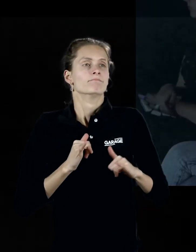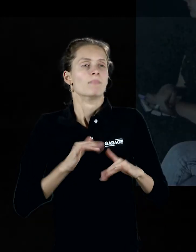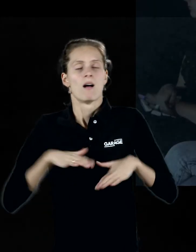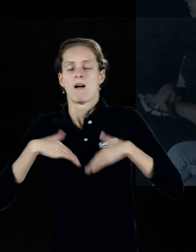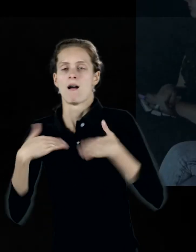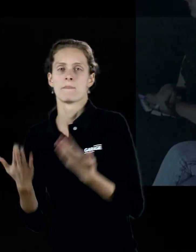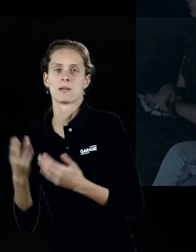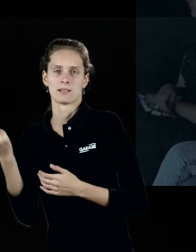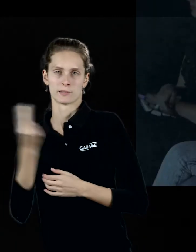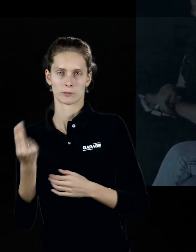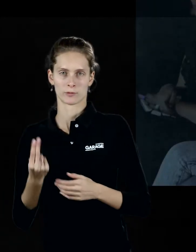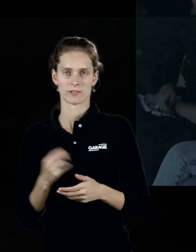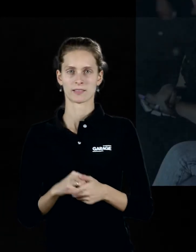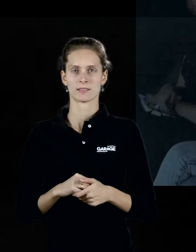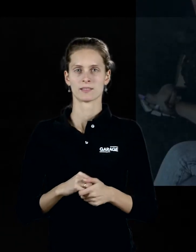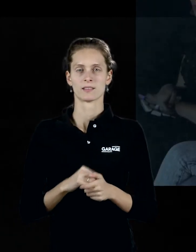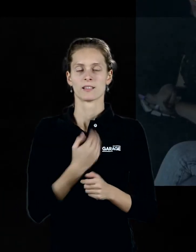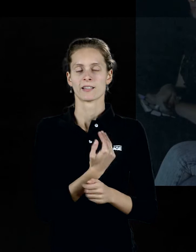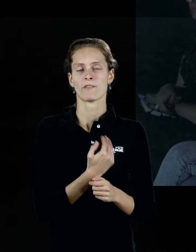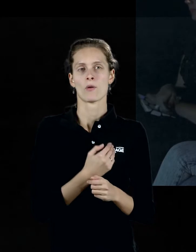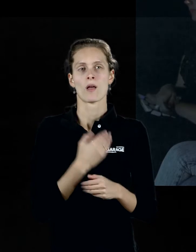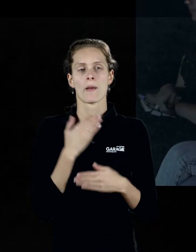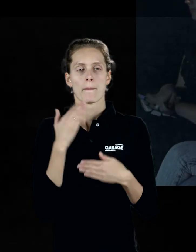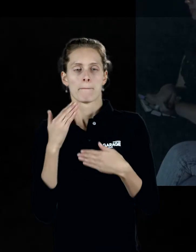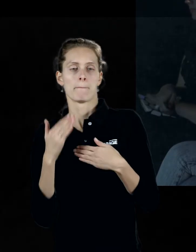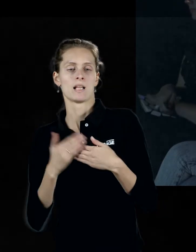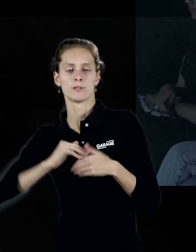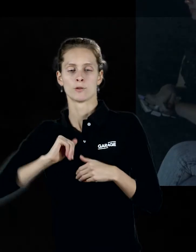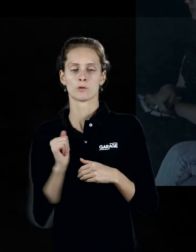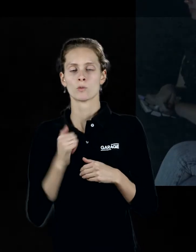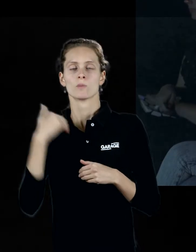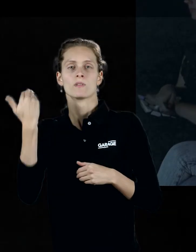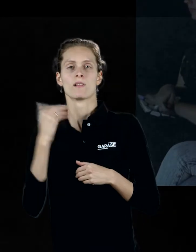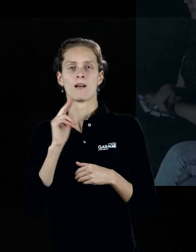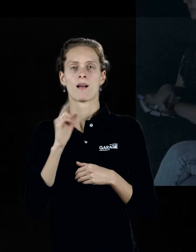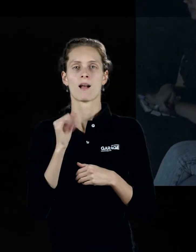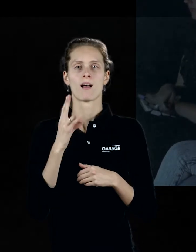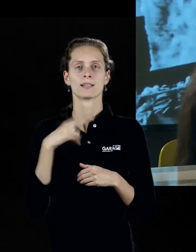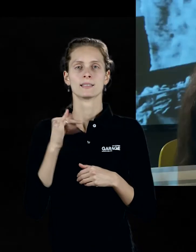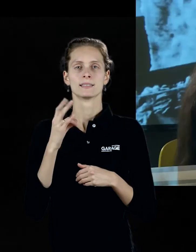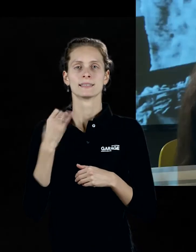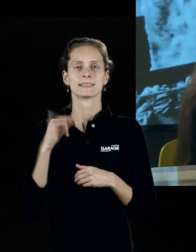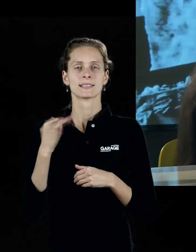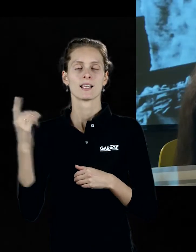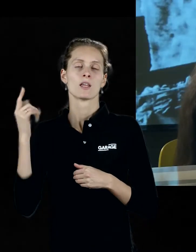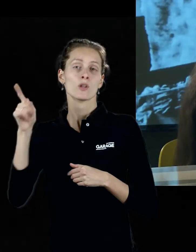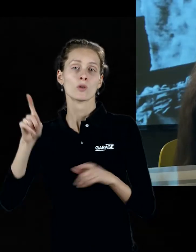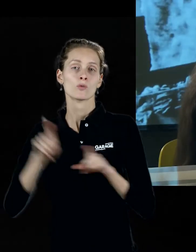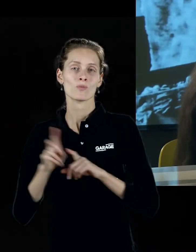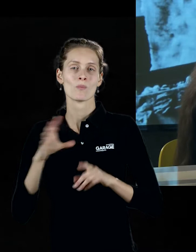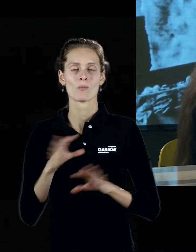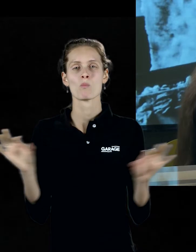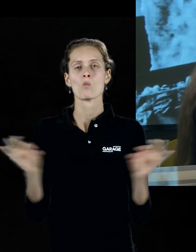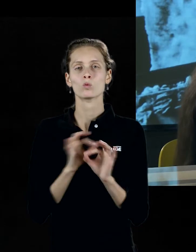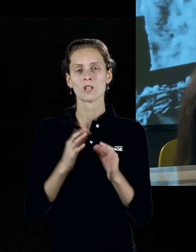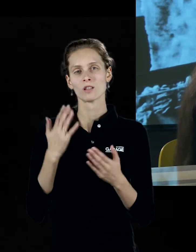был одним из пунктов его близости, его дружбы с Кандинским, который тоже был музыкантом, но музыкантом-любителем играл на